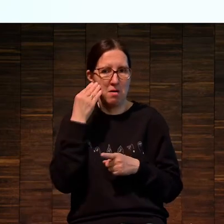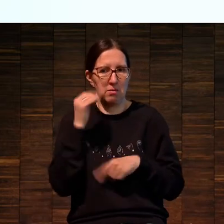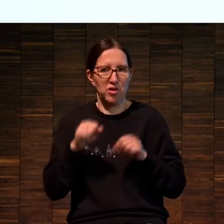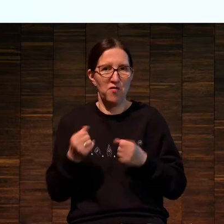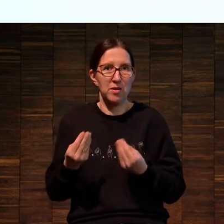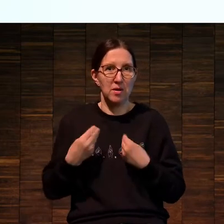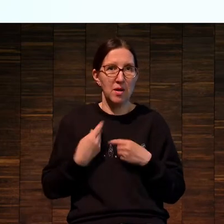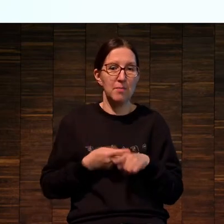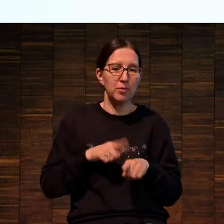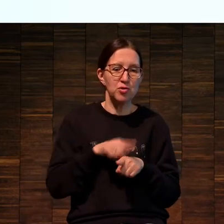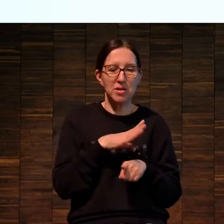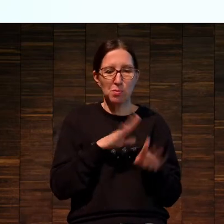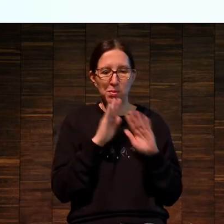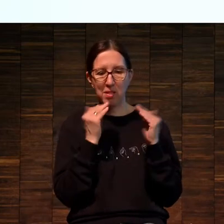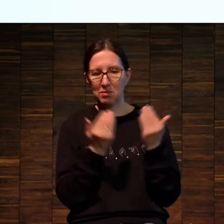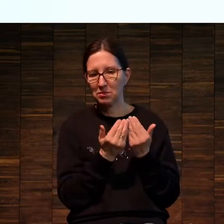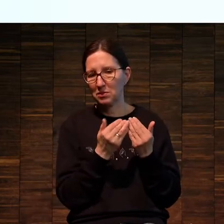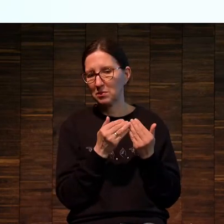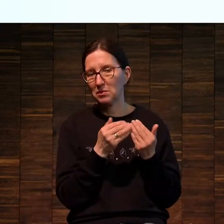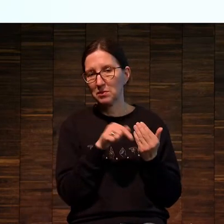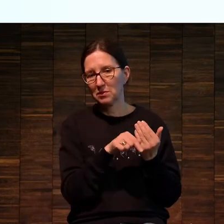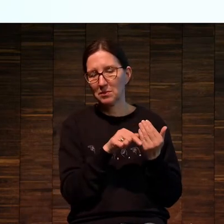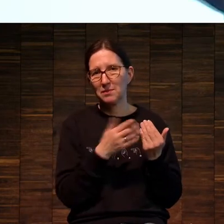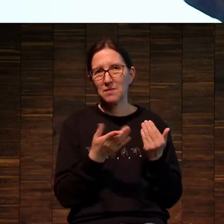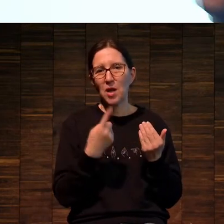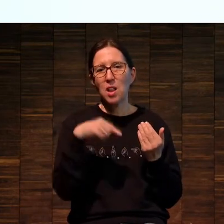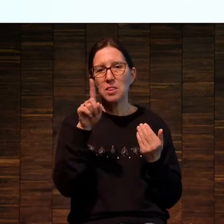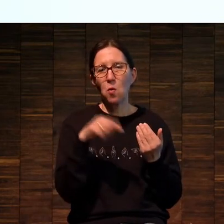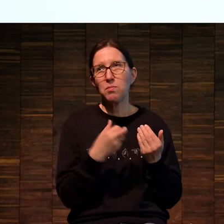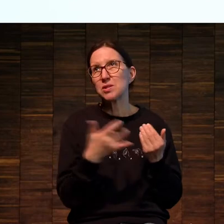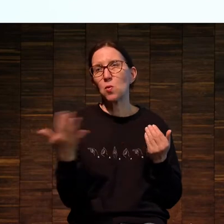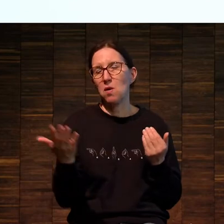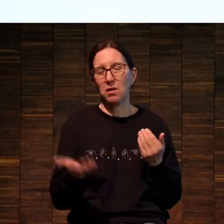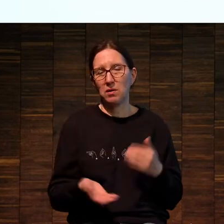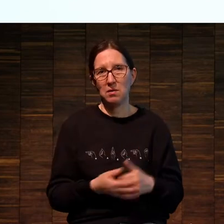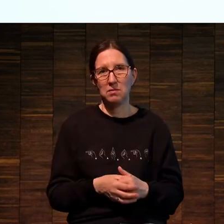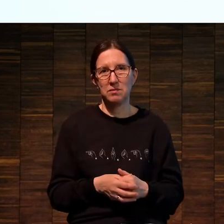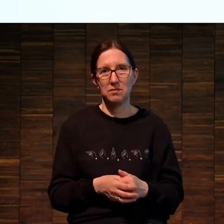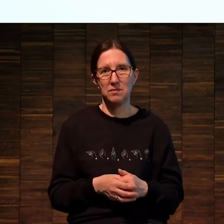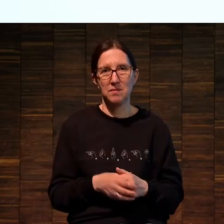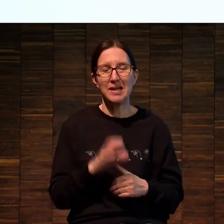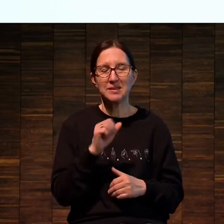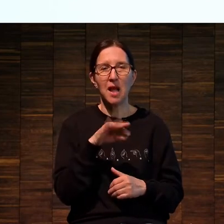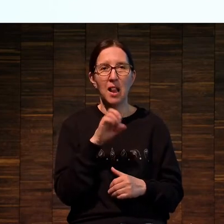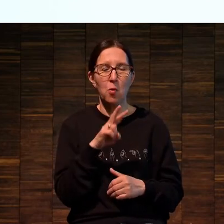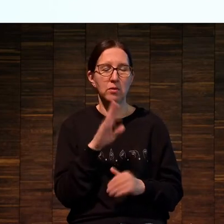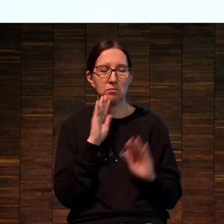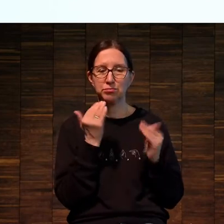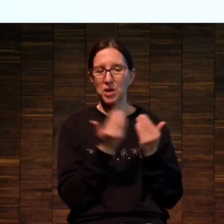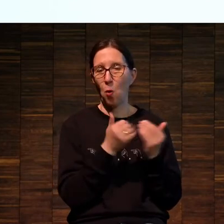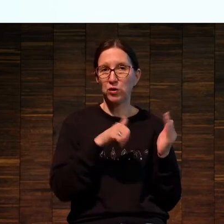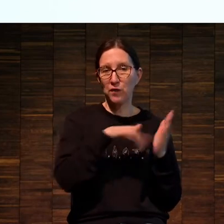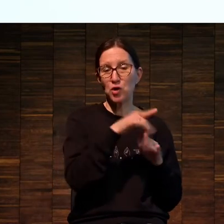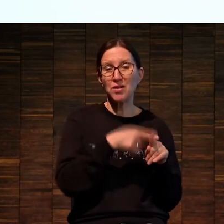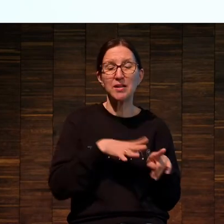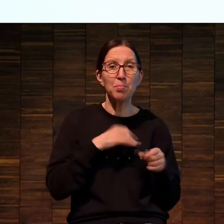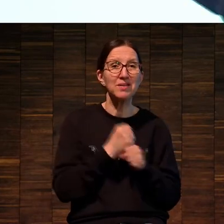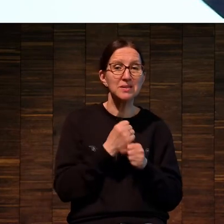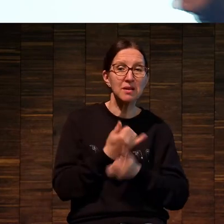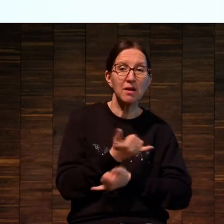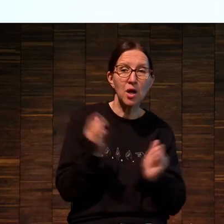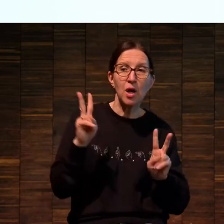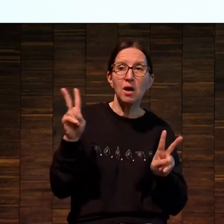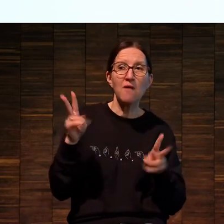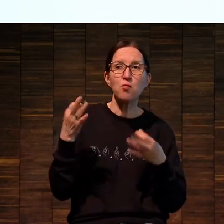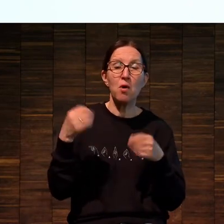Такой салон отверженных номер скохота. Потому что это было сделано для тех, кого